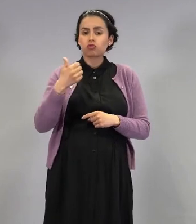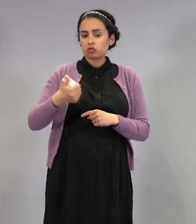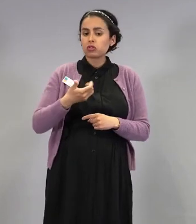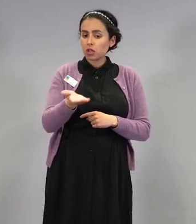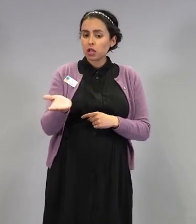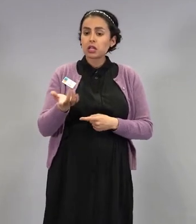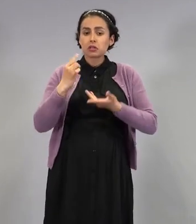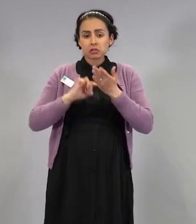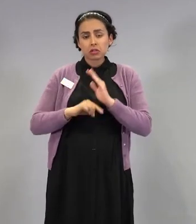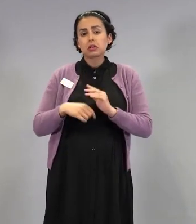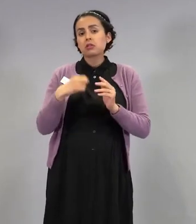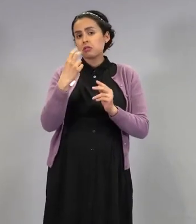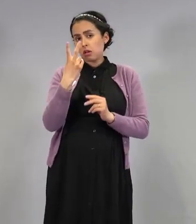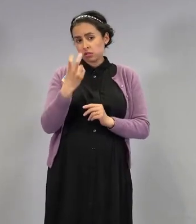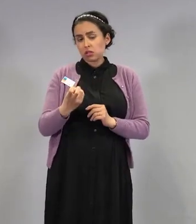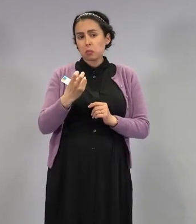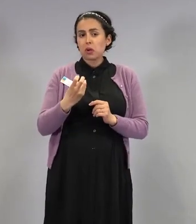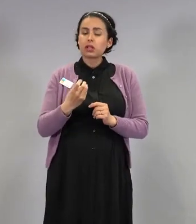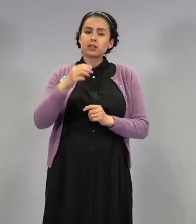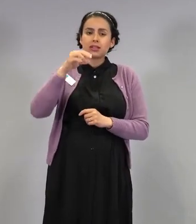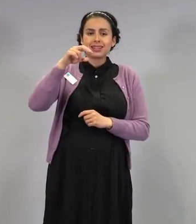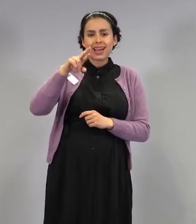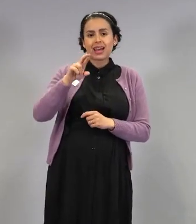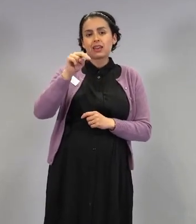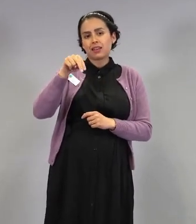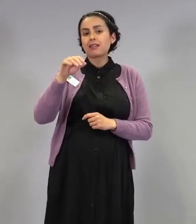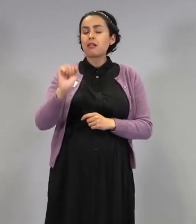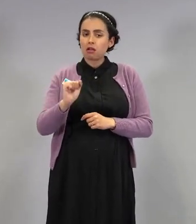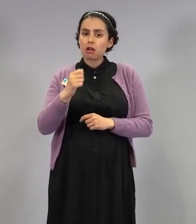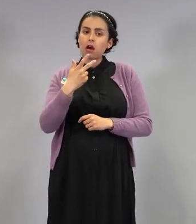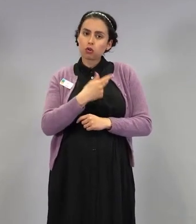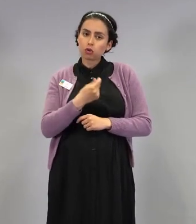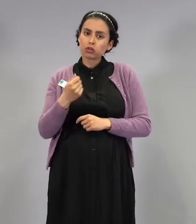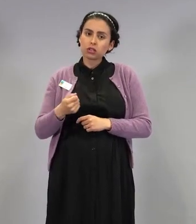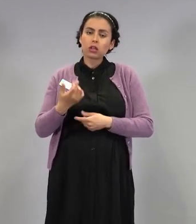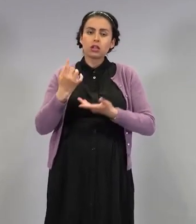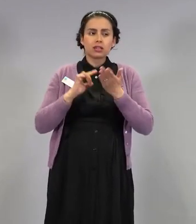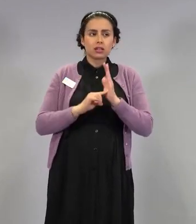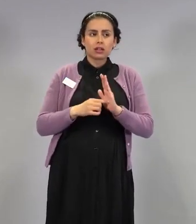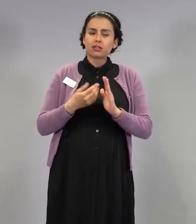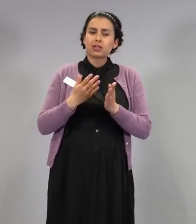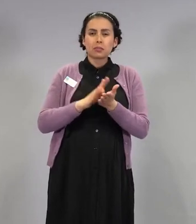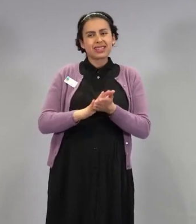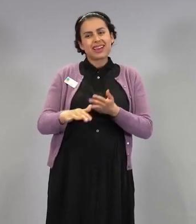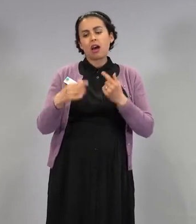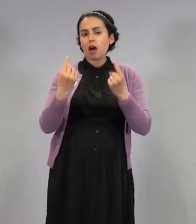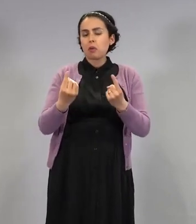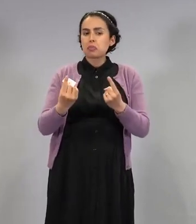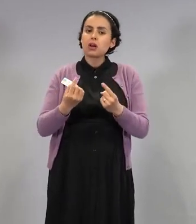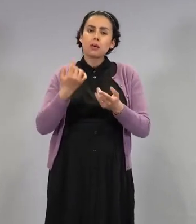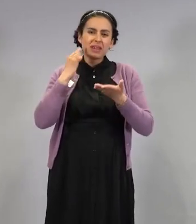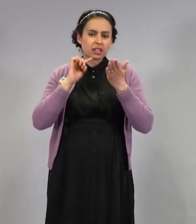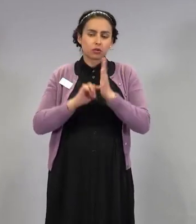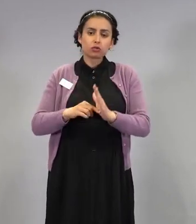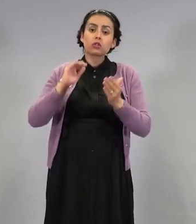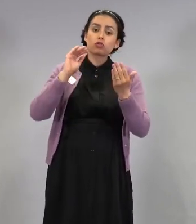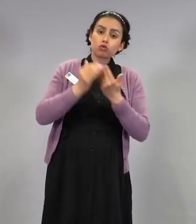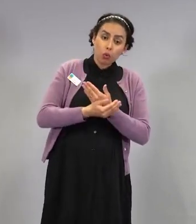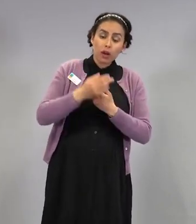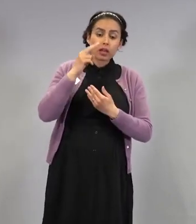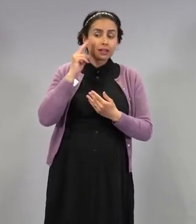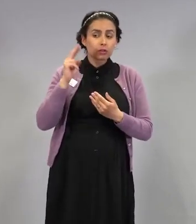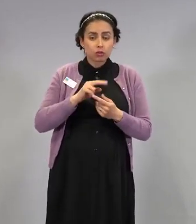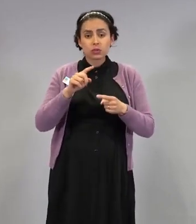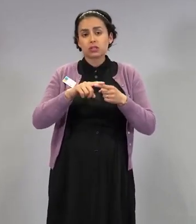hetkellä. Molemmat ovat niitä RNA-rokotteita, eli ei oikeastaan varmaan ole kauhean suurta merkitystä. Ainakaan suojan tai turvallisuuden kannalta